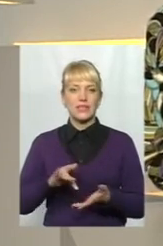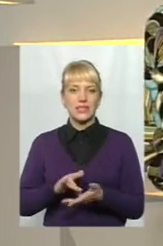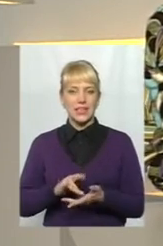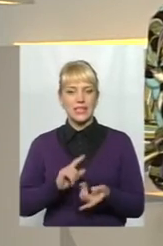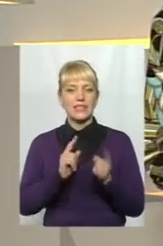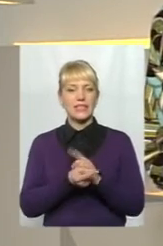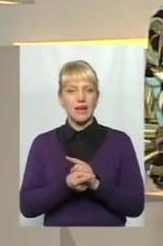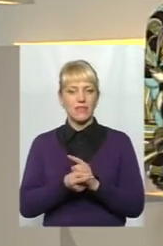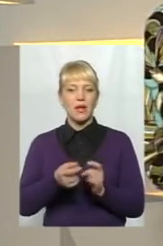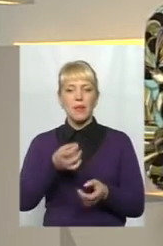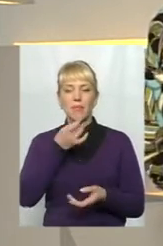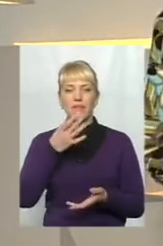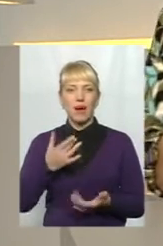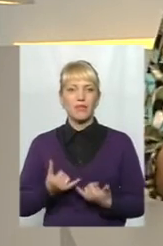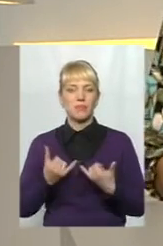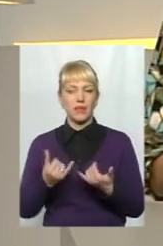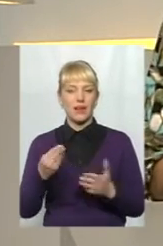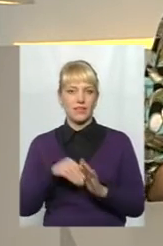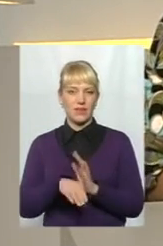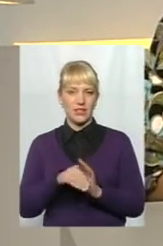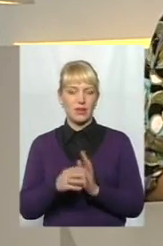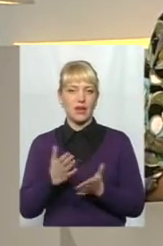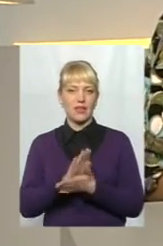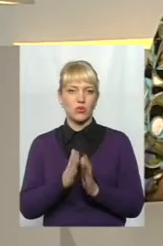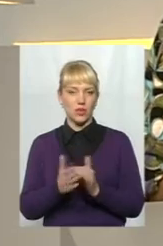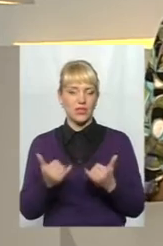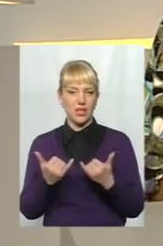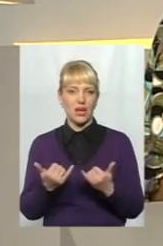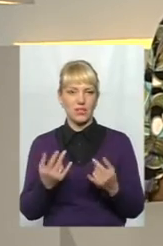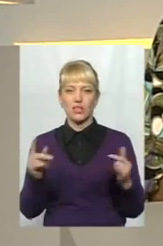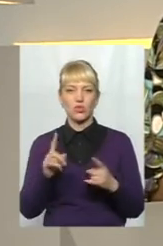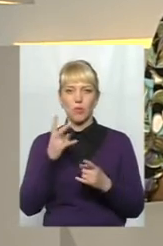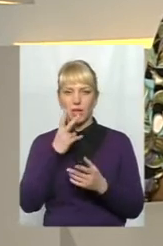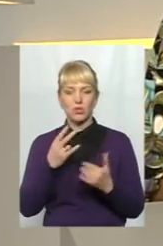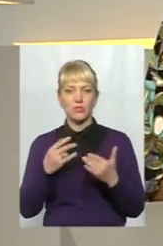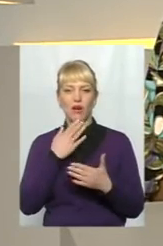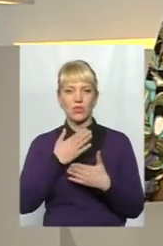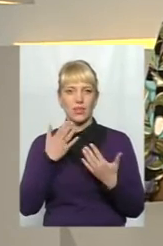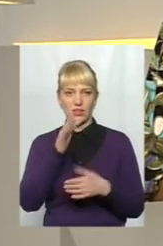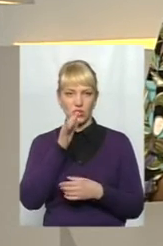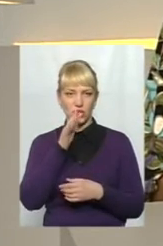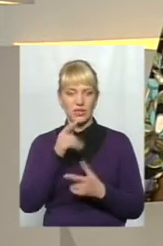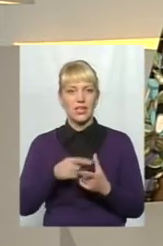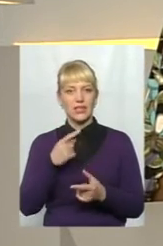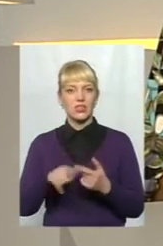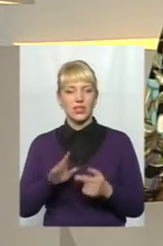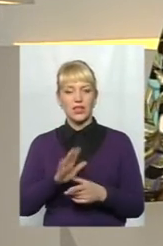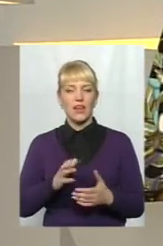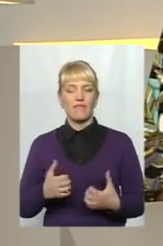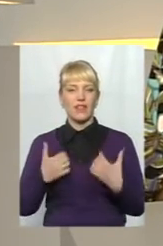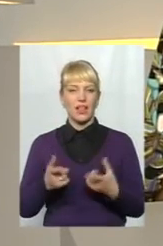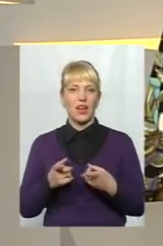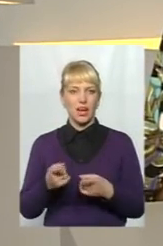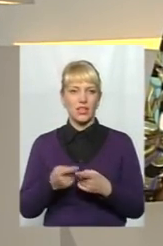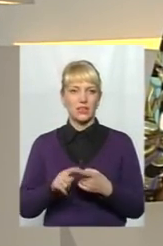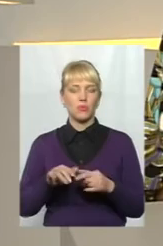став привабливим для інвесторів? Яка ситуація наразі, що бачимо за останній час? Чи не відлякали у ті